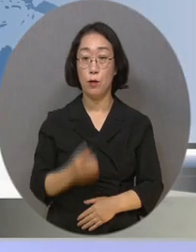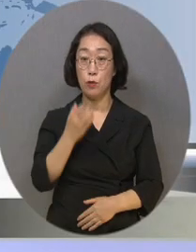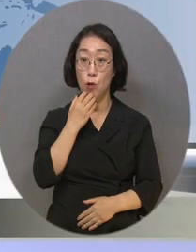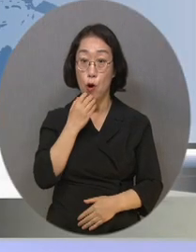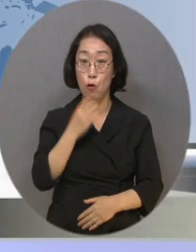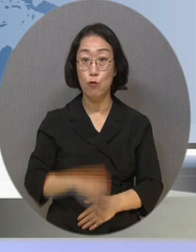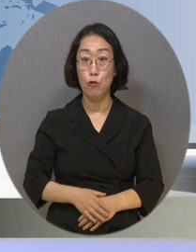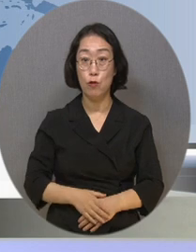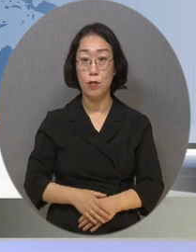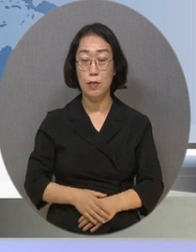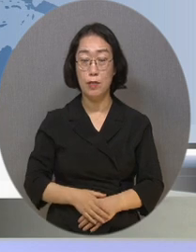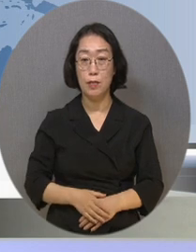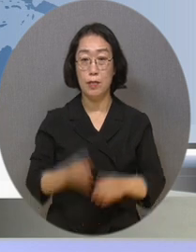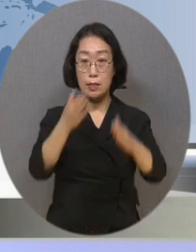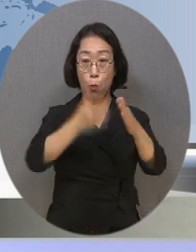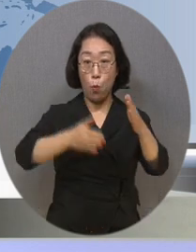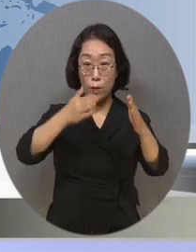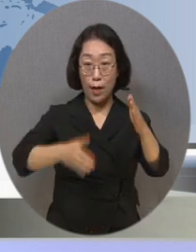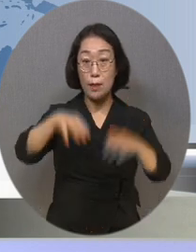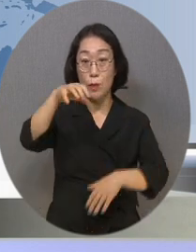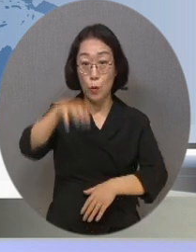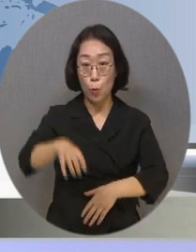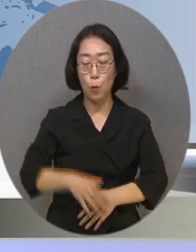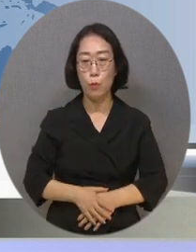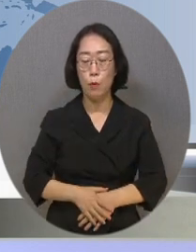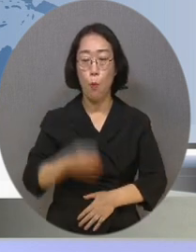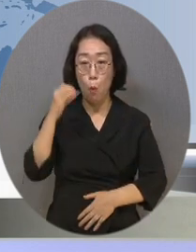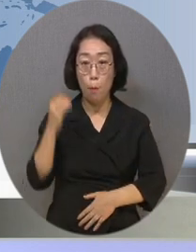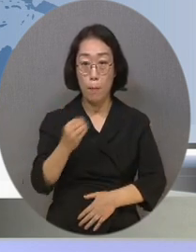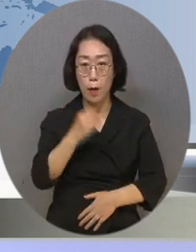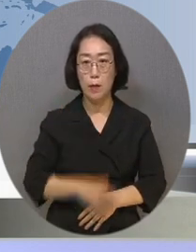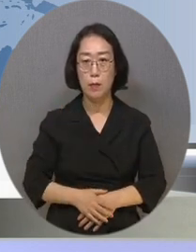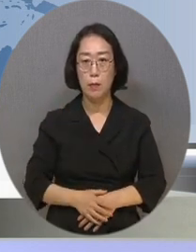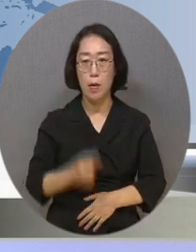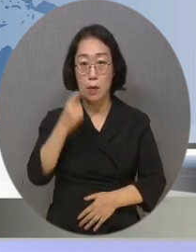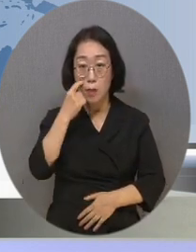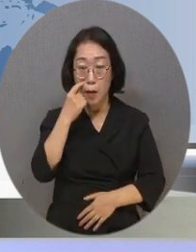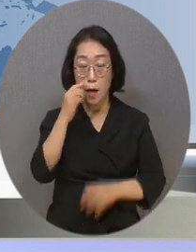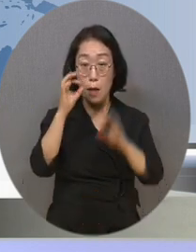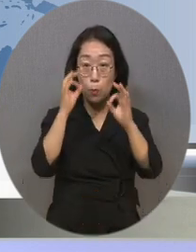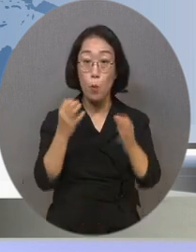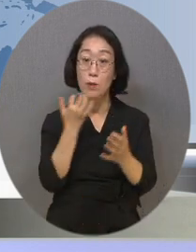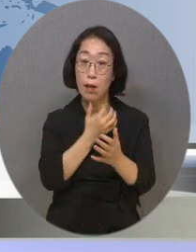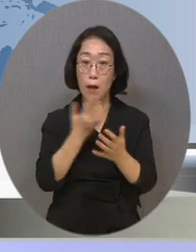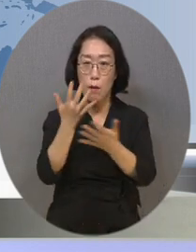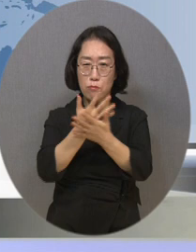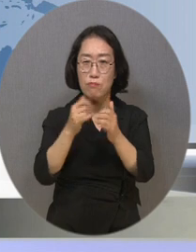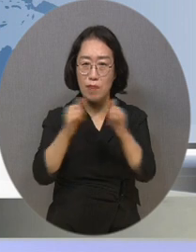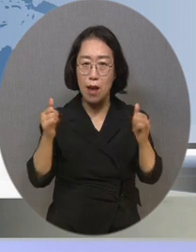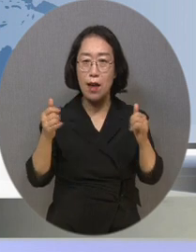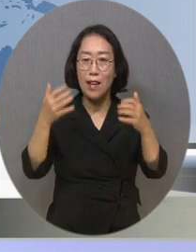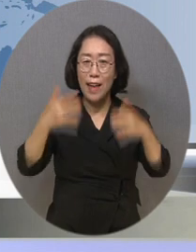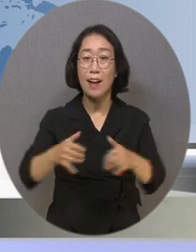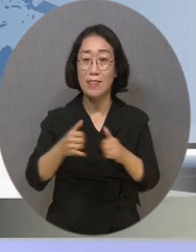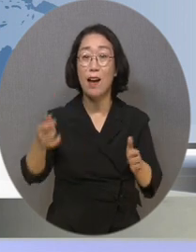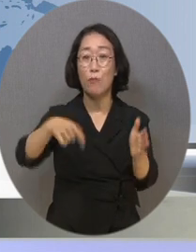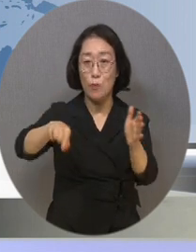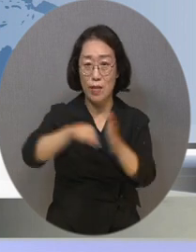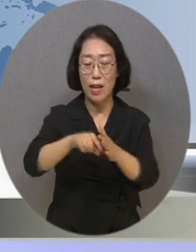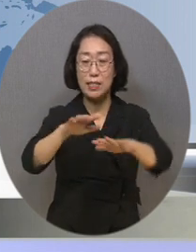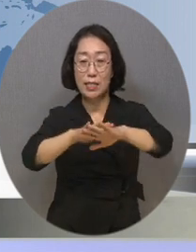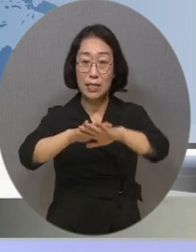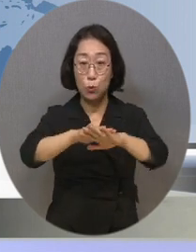서울시설공단은 서울도시고속도로 누리집에 색각 이상자용 지도 서비스의 운영을 시작했습니다. 도로